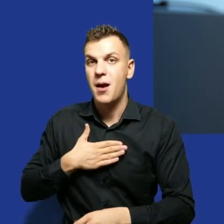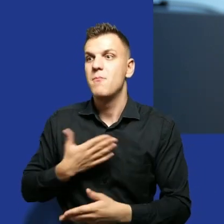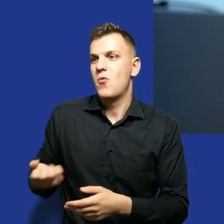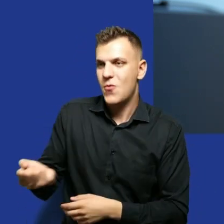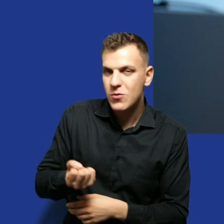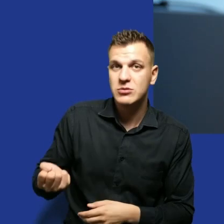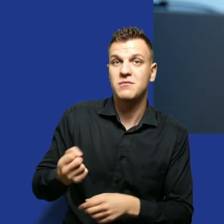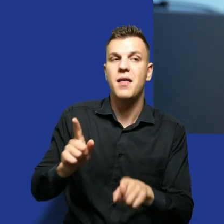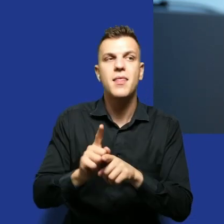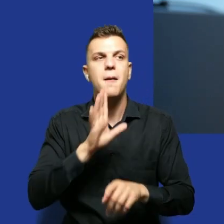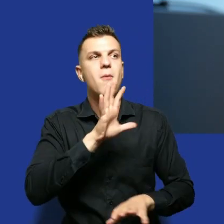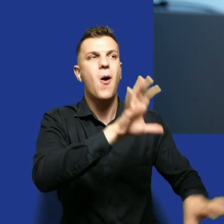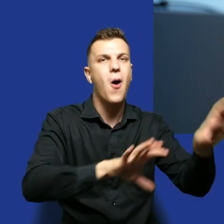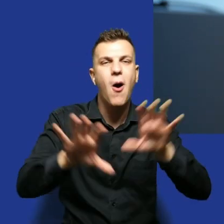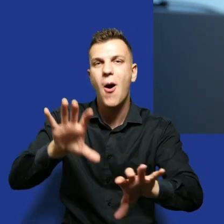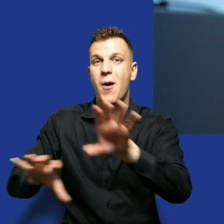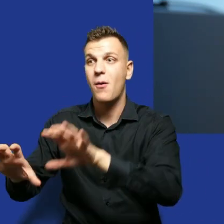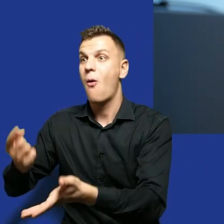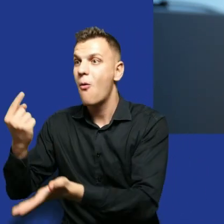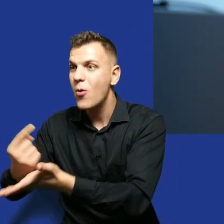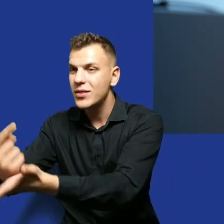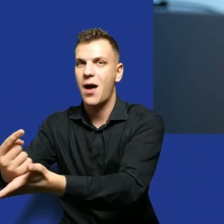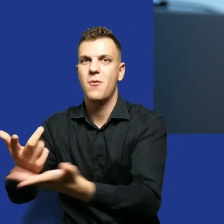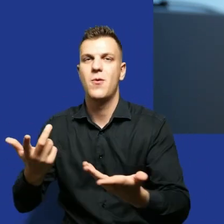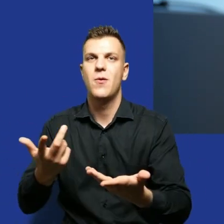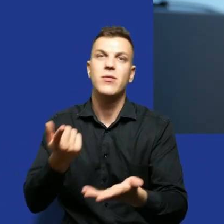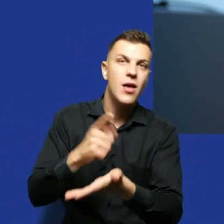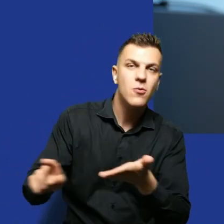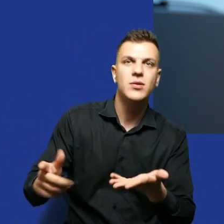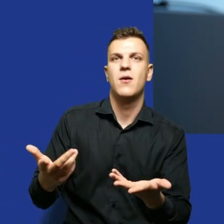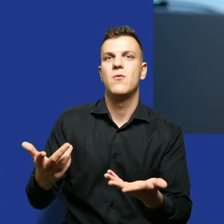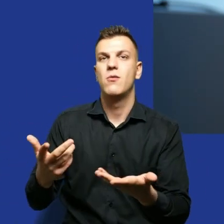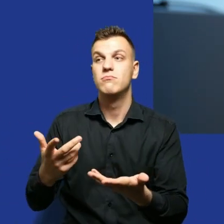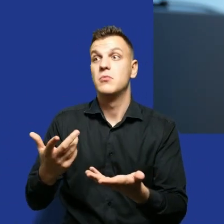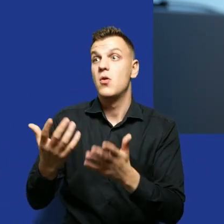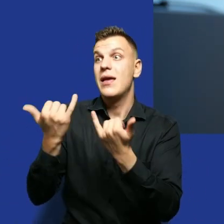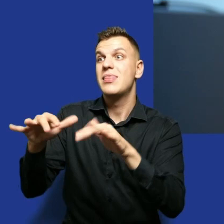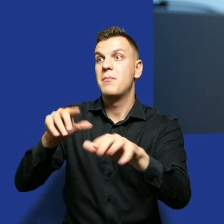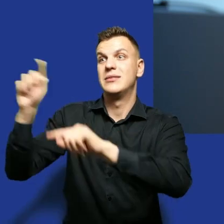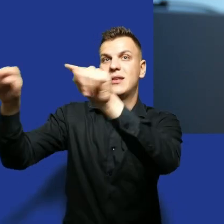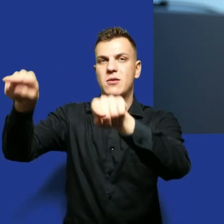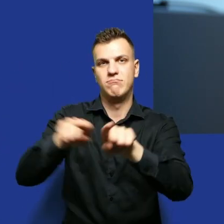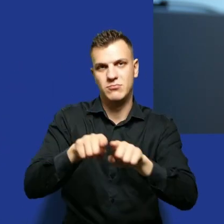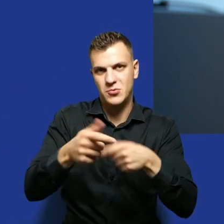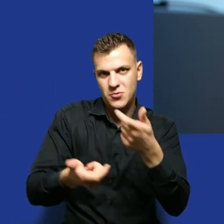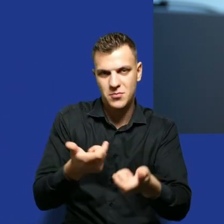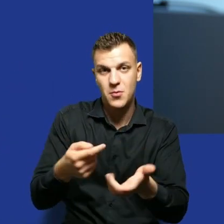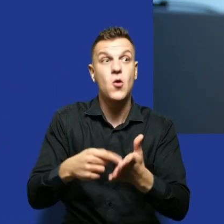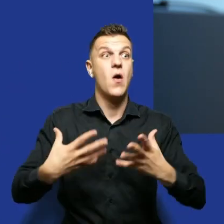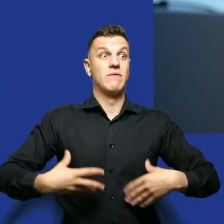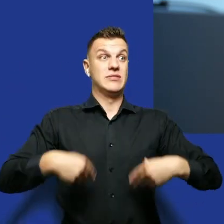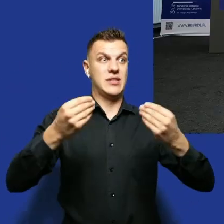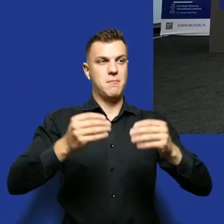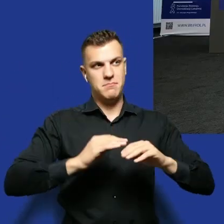co nam wychodzi lokalnie i wprowadzanie to w życie w różnych innych miejscowościach. To ja tytułem wstępu chyba tyle. Tytułem